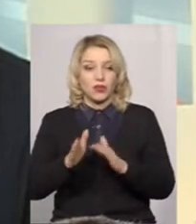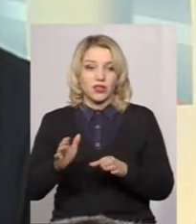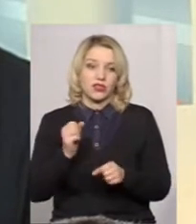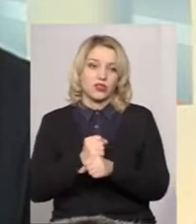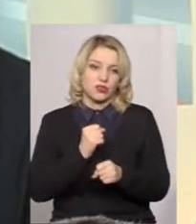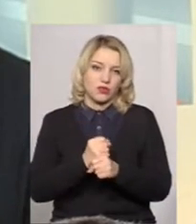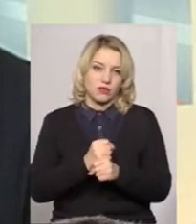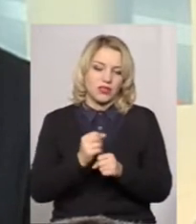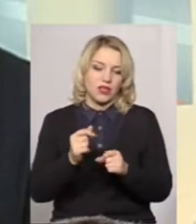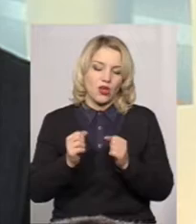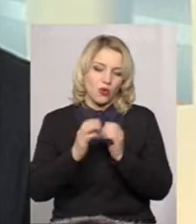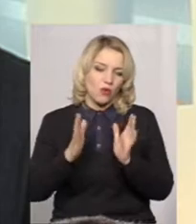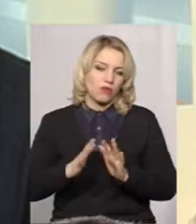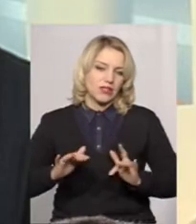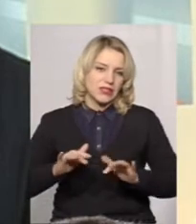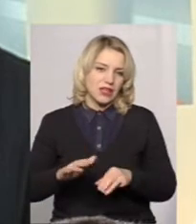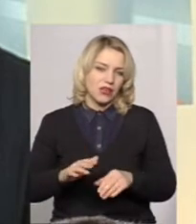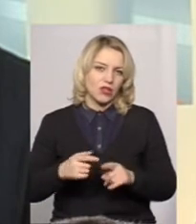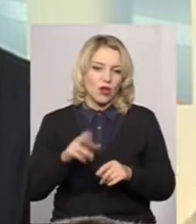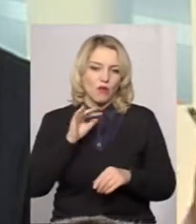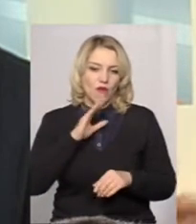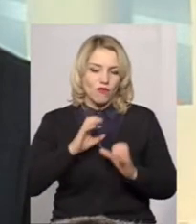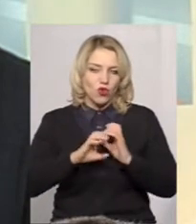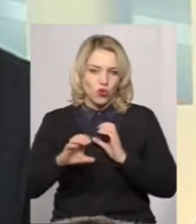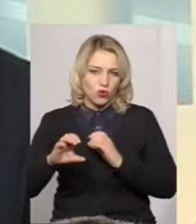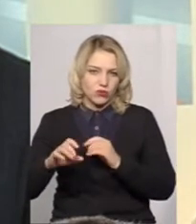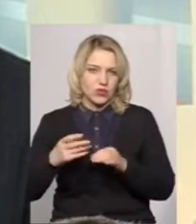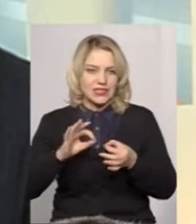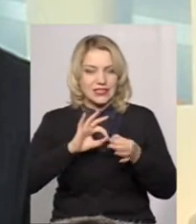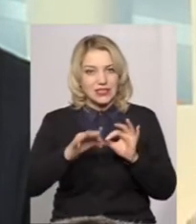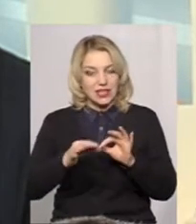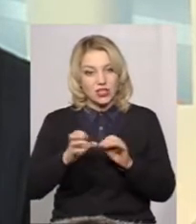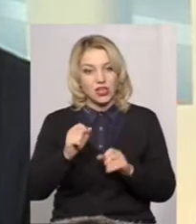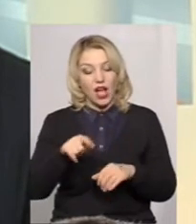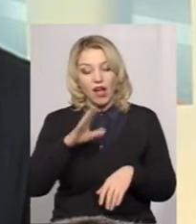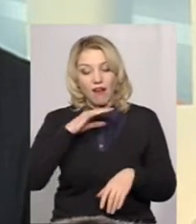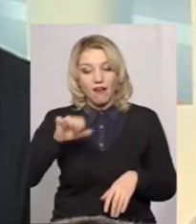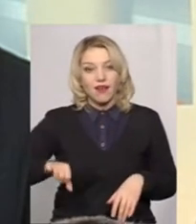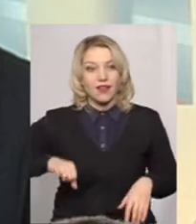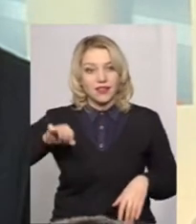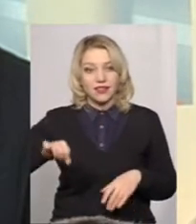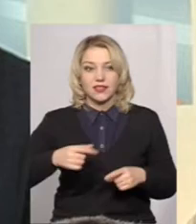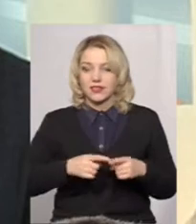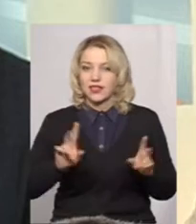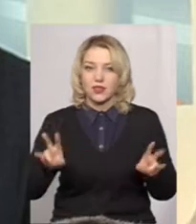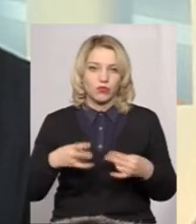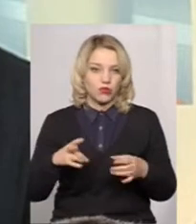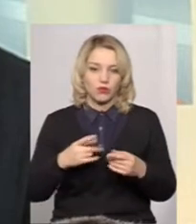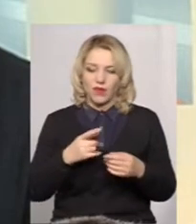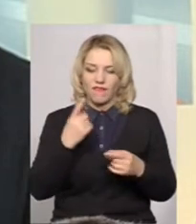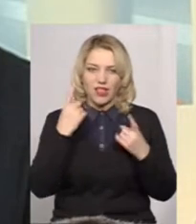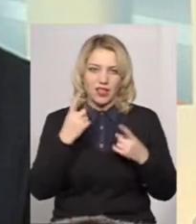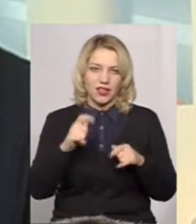зробити певний комплекс заходів по водогону складніше. По крайницях, по крайницях, от те, що я говорив, це не потребує ні великих